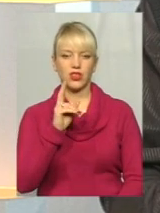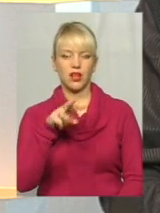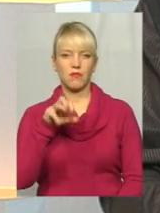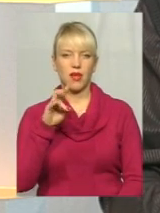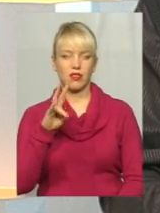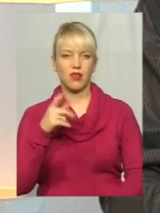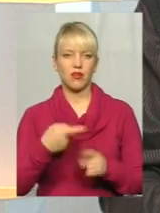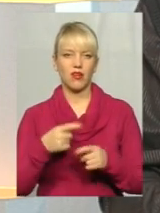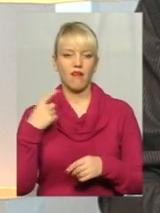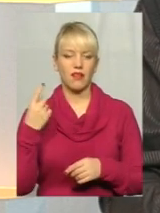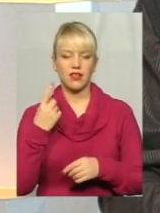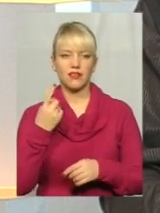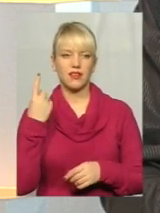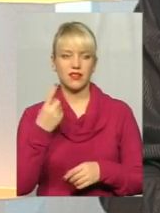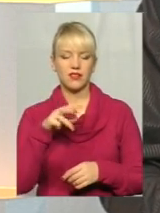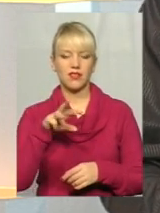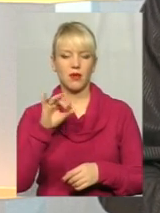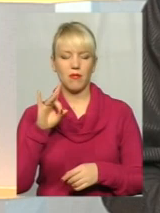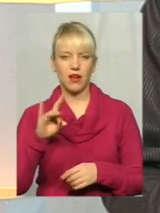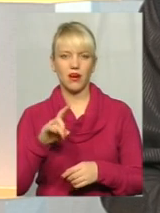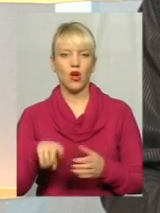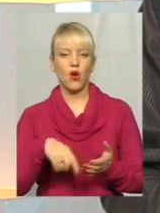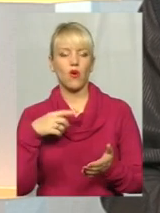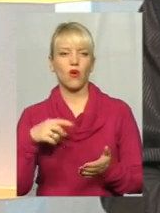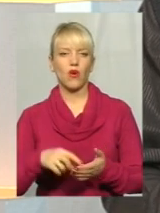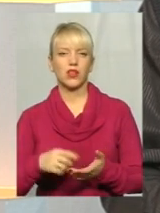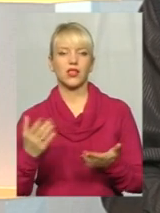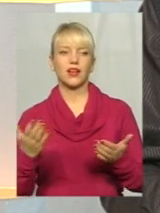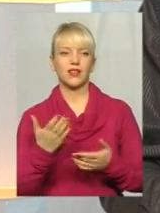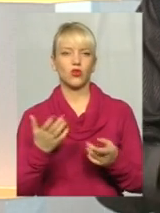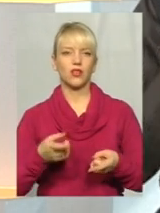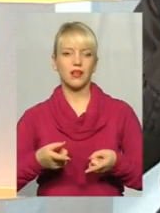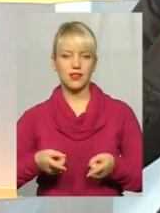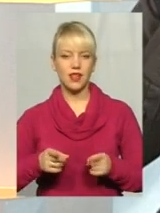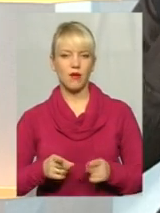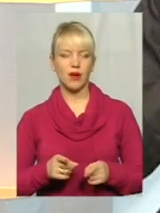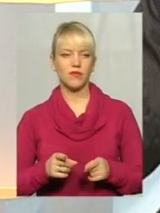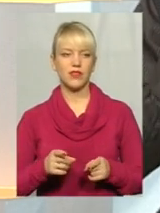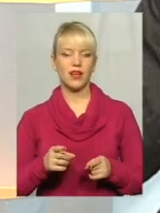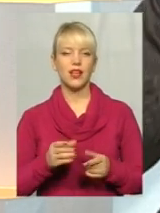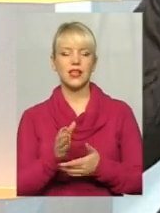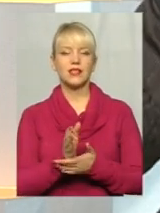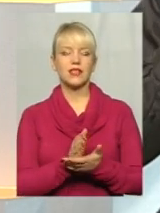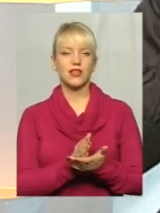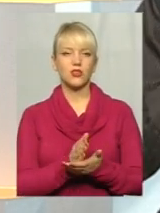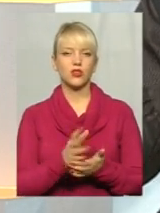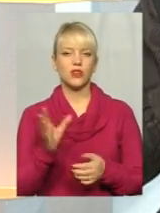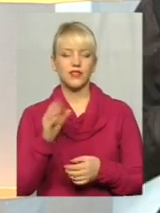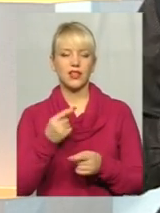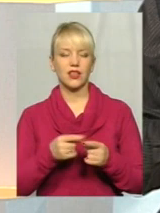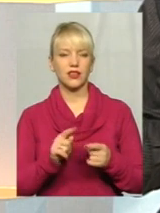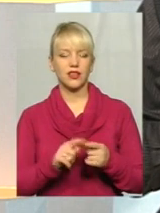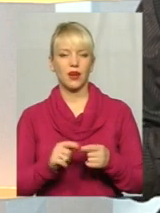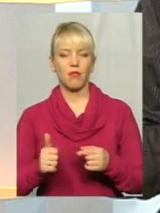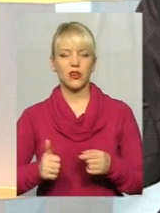єдинний, наверное, мэр і перший мэр мір міста, який на самом деле заслуживав всі ці почетні